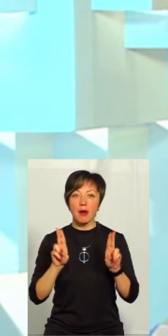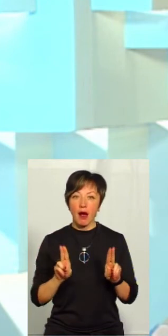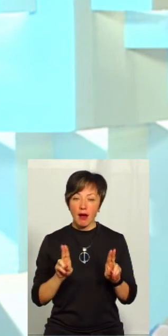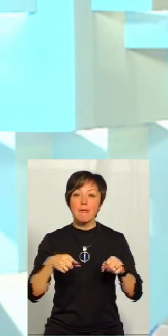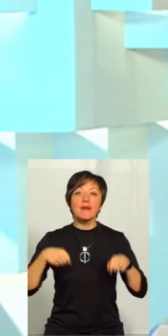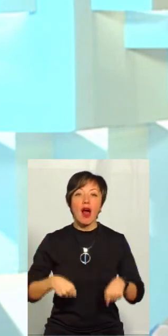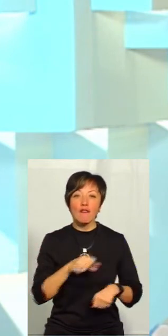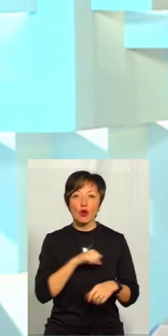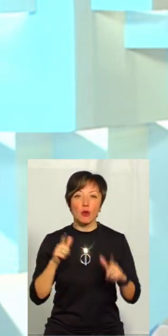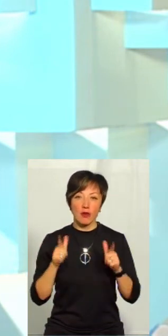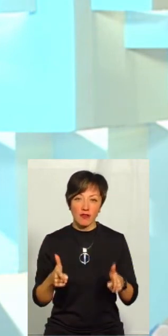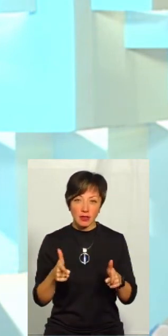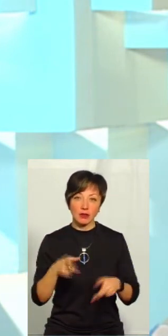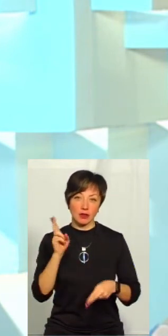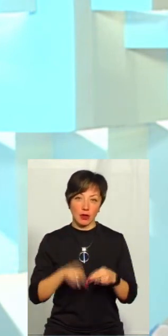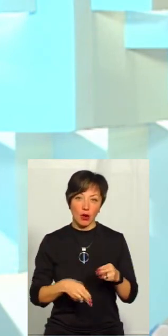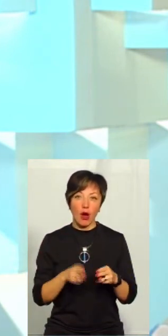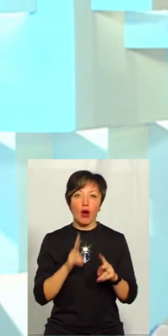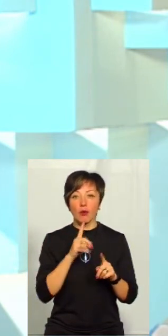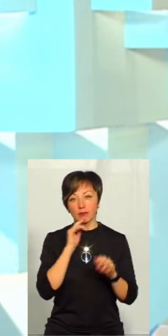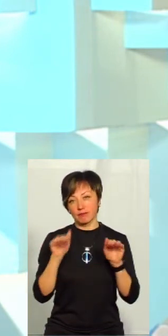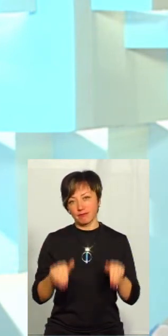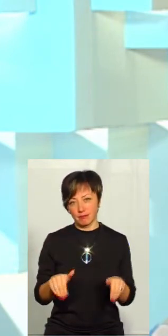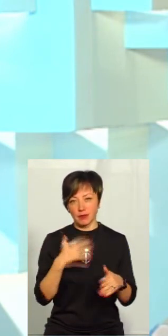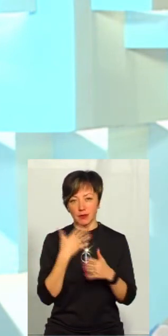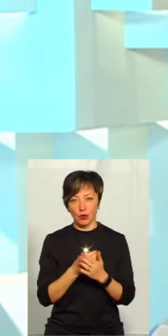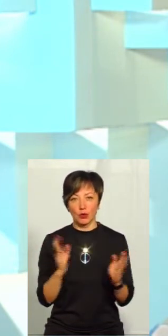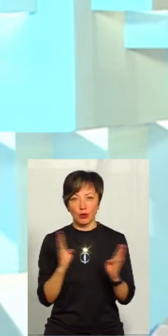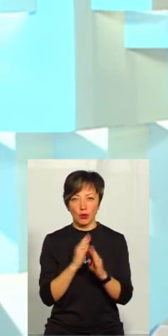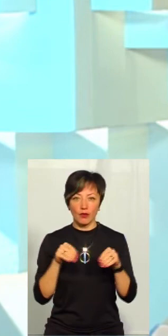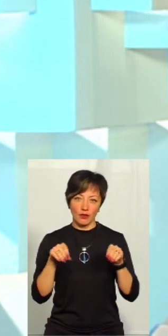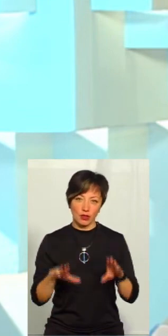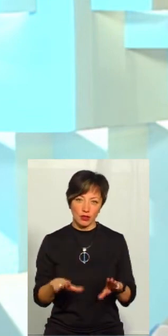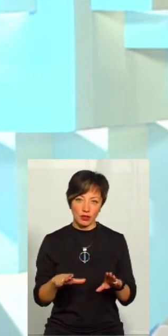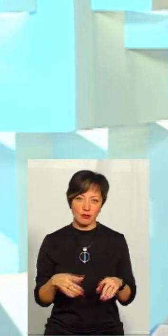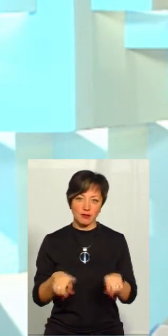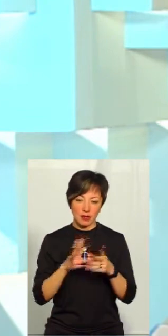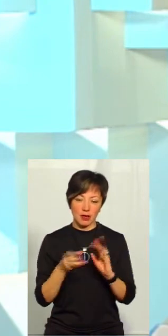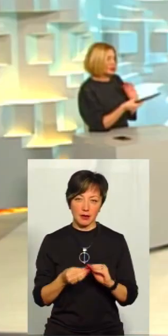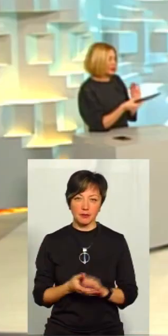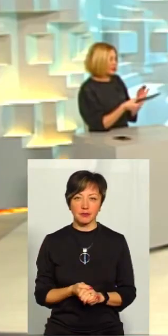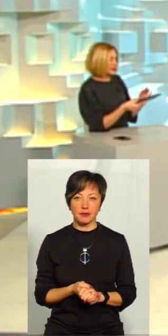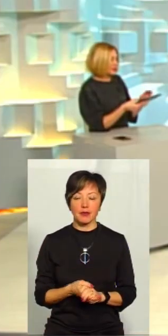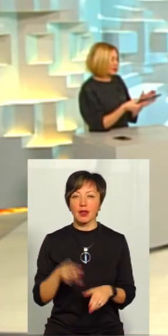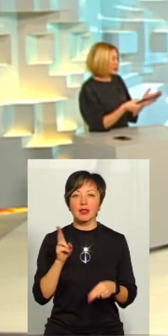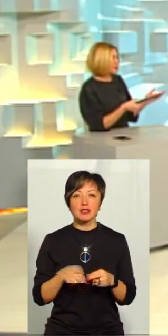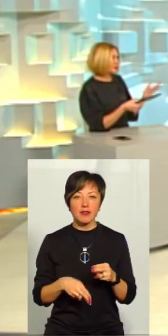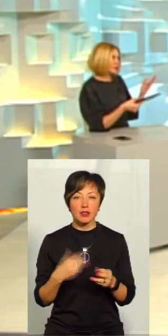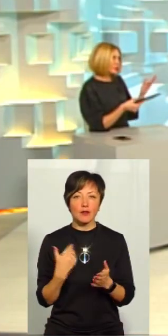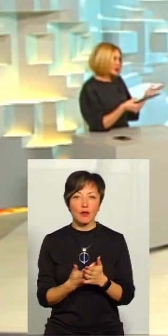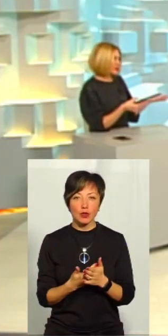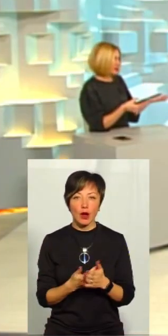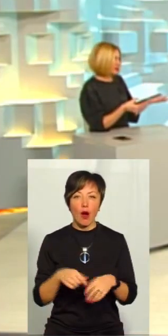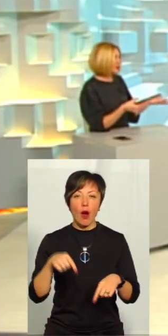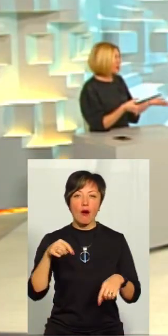вичерпано. Хто його не використав, то використав право промовчати і свою долю вирішити комусь за них. І буквально на завершення, от